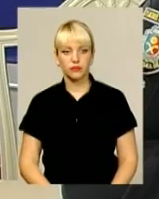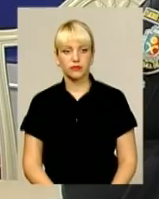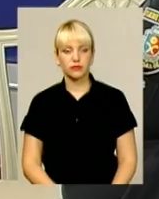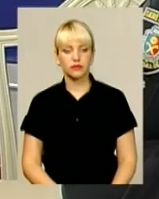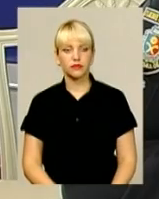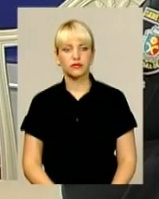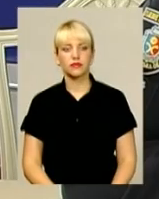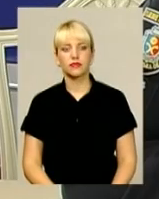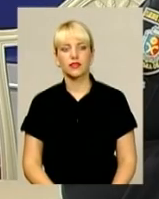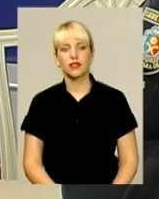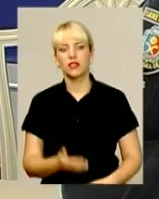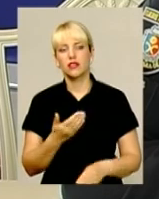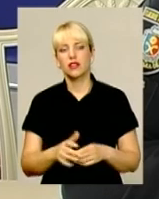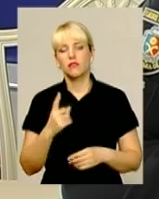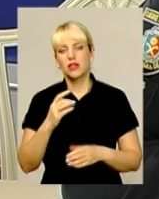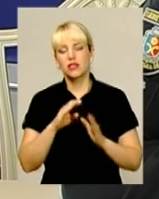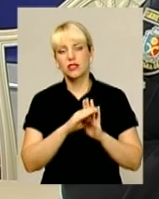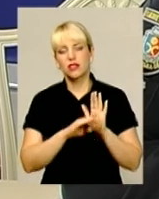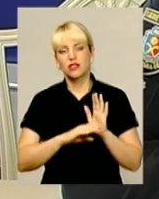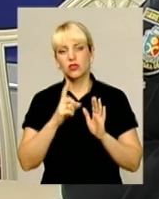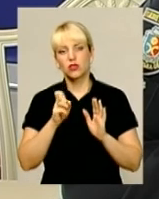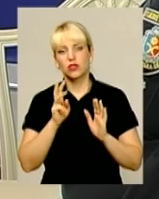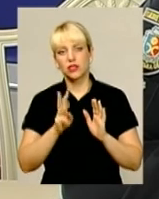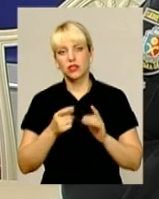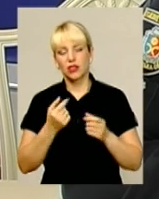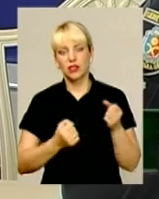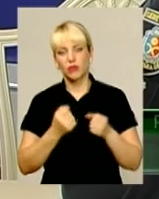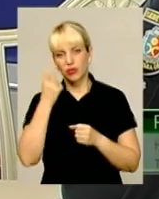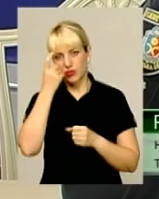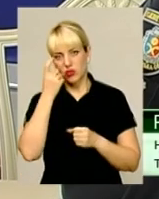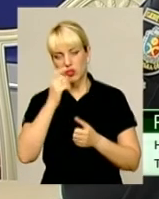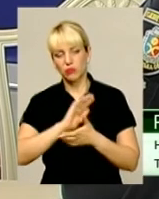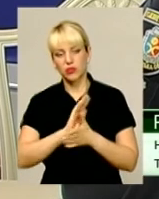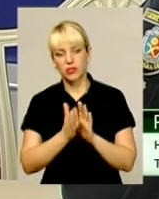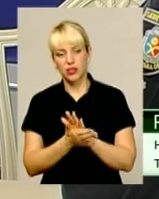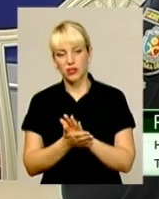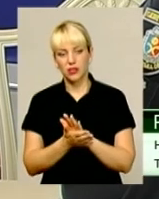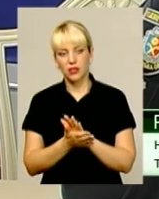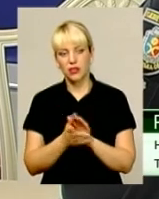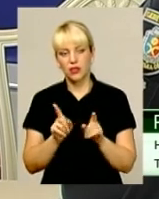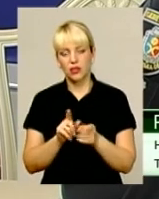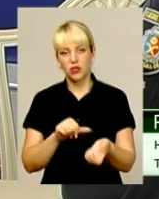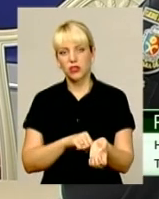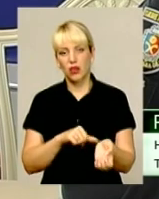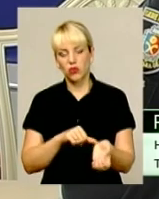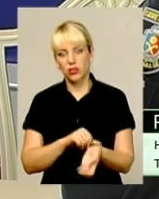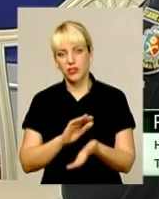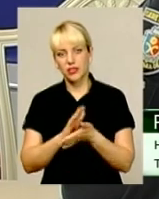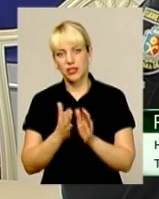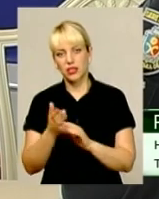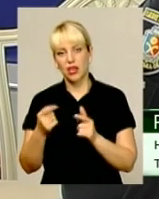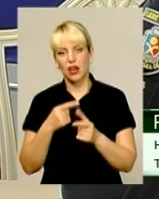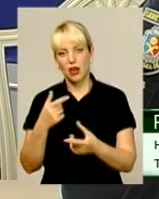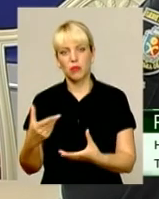За частину першої статті 130-ї, це керування є в нетверезому стані, також наркотичному або